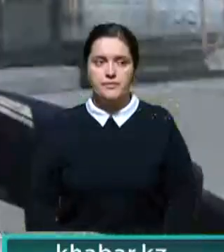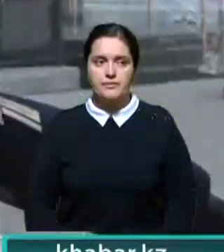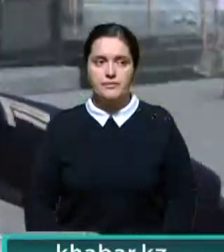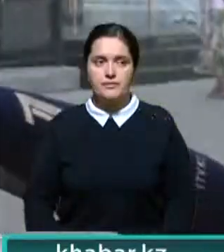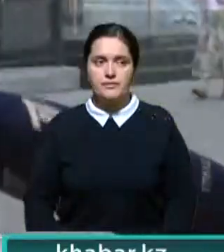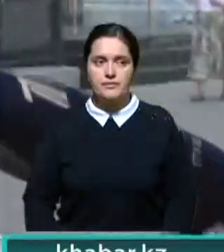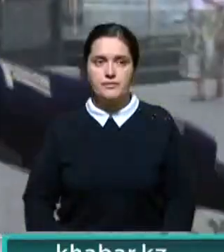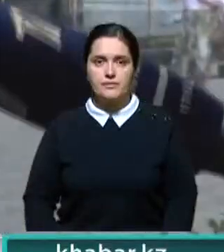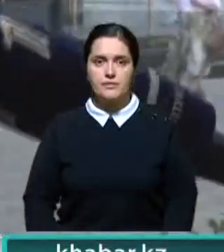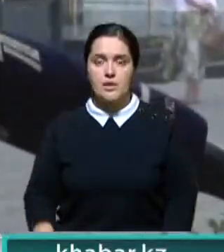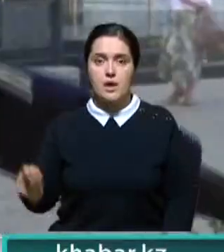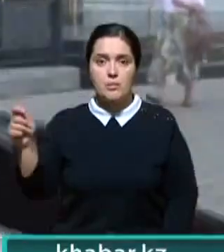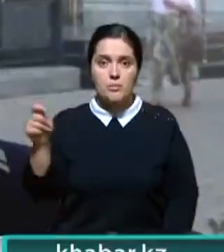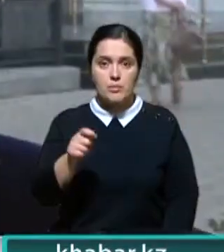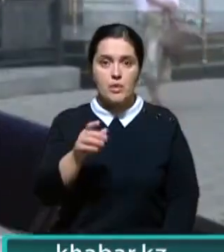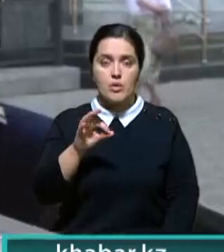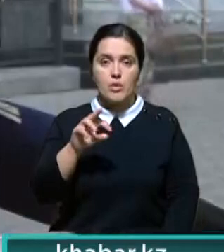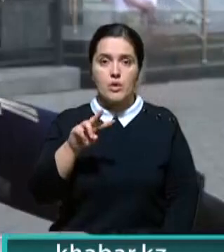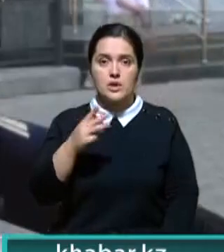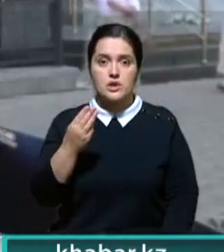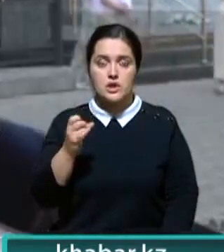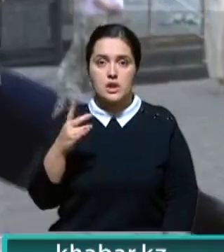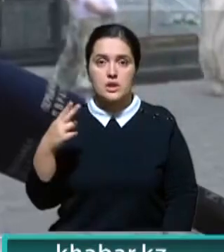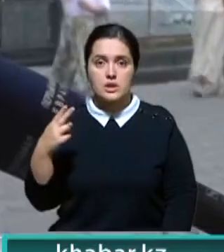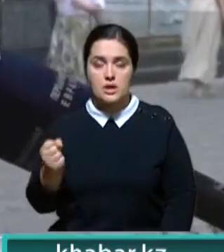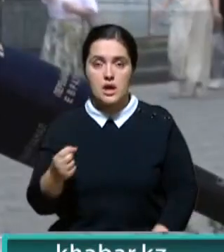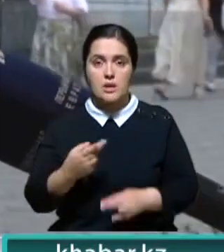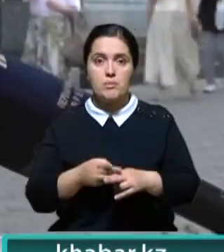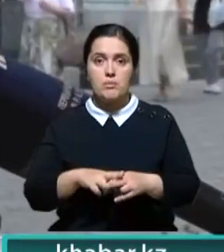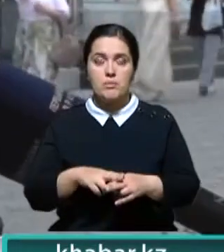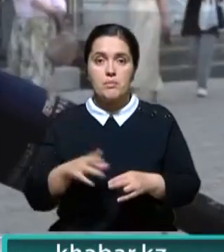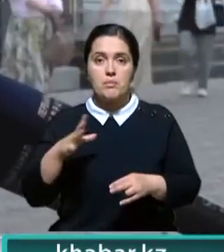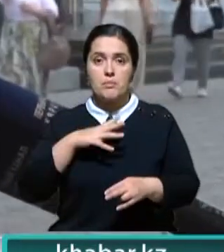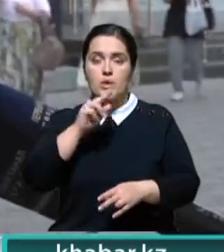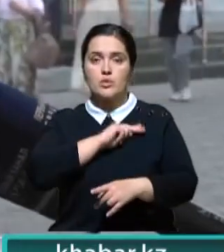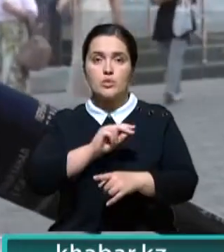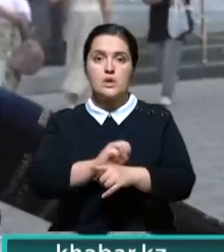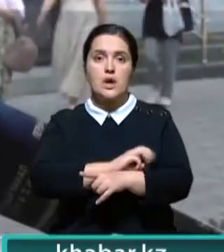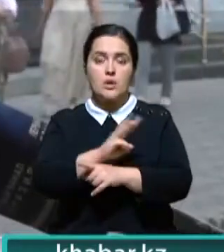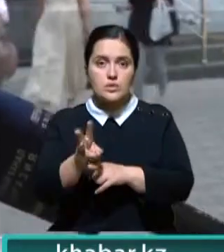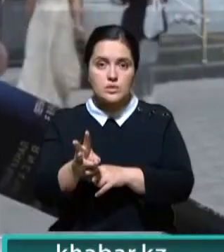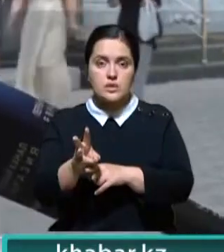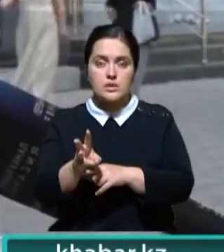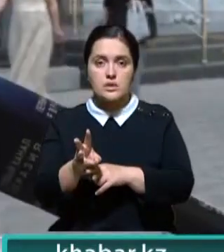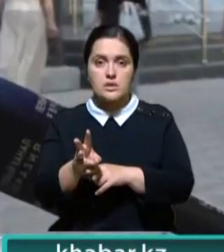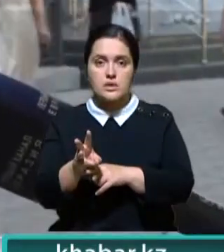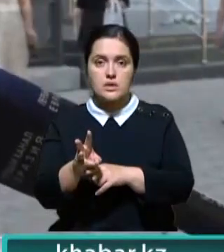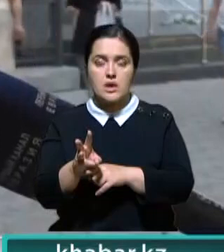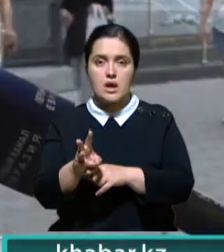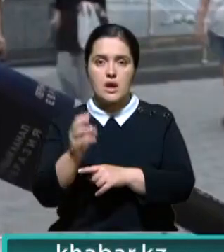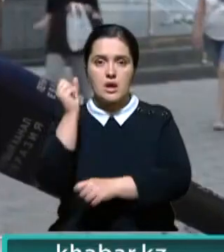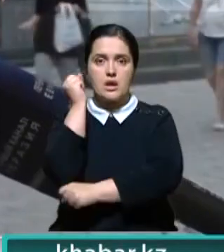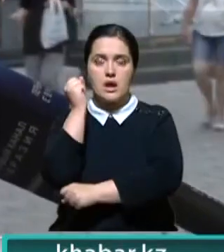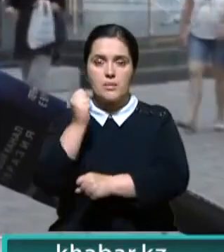По прибытию в село Альшанка, то есть в данную колонию поселения, данное лицо было трудоустроено в качестве разнорабочего